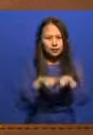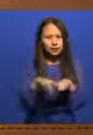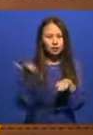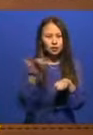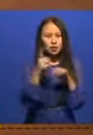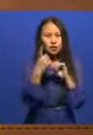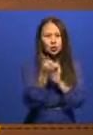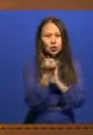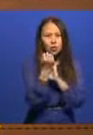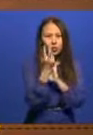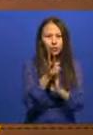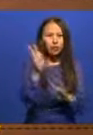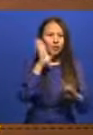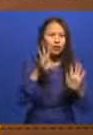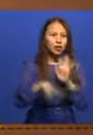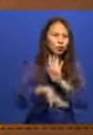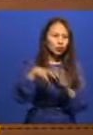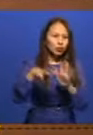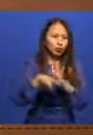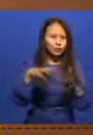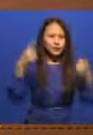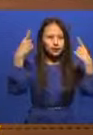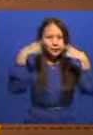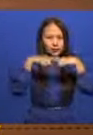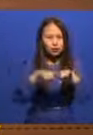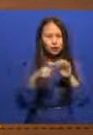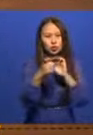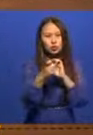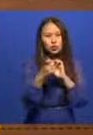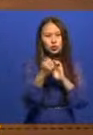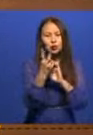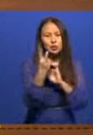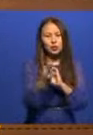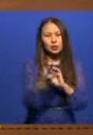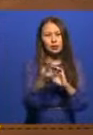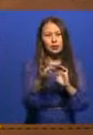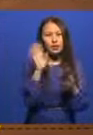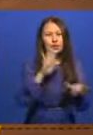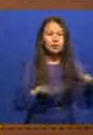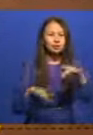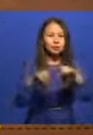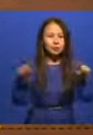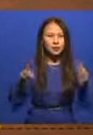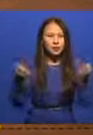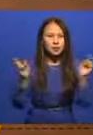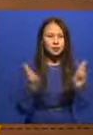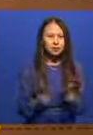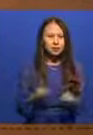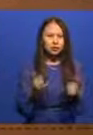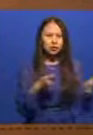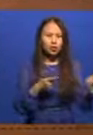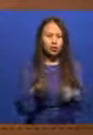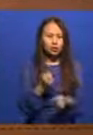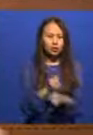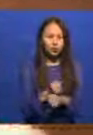112 су сұратын құрылғы 107 жүзу құралы қатыстырылған. Қазіргі таңда осындай жұмыстар